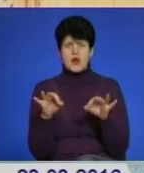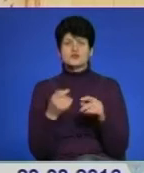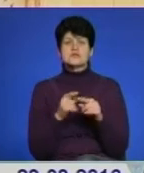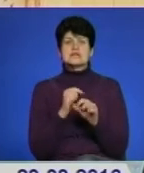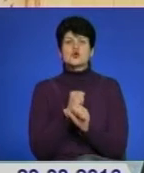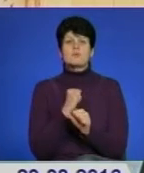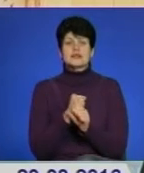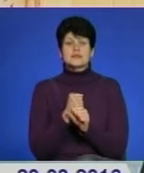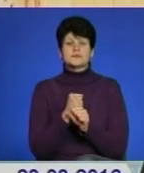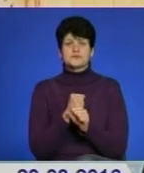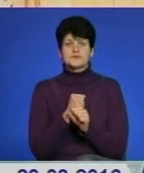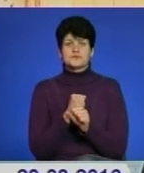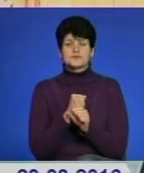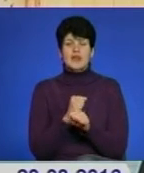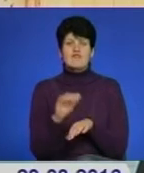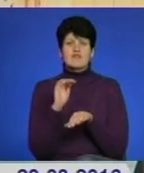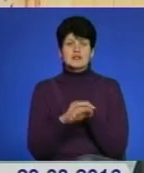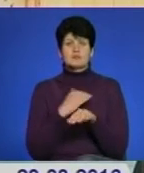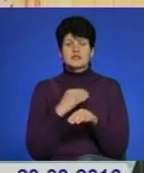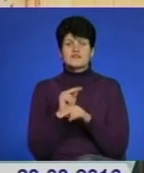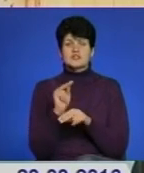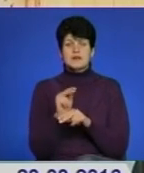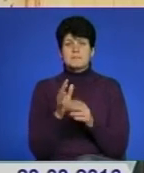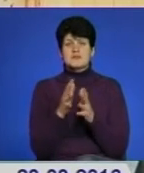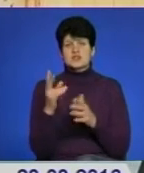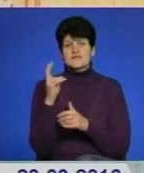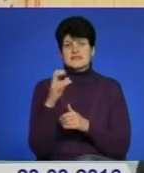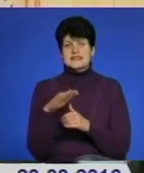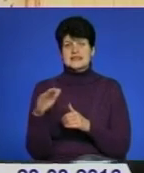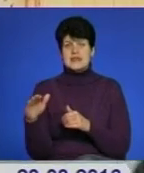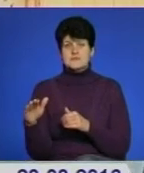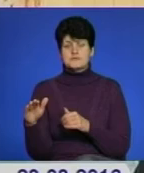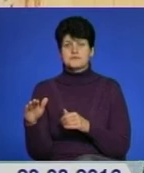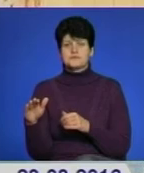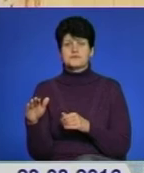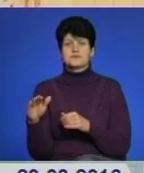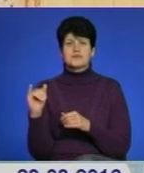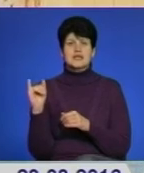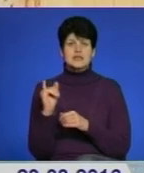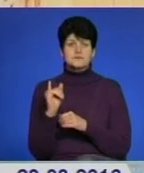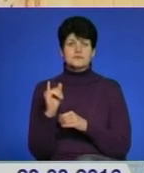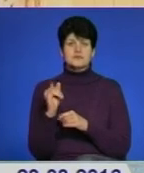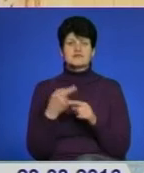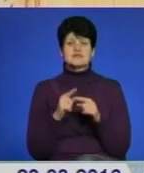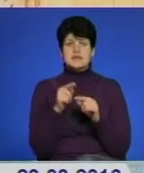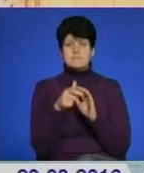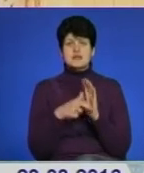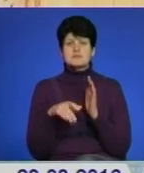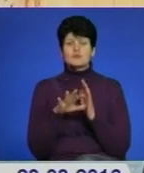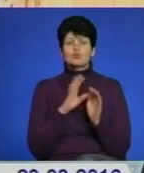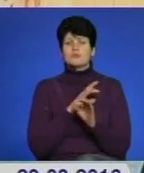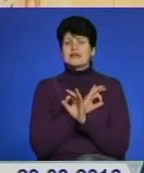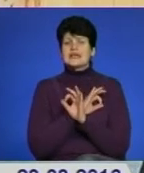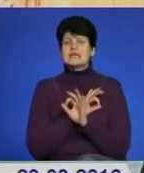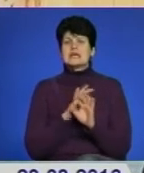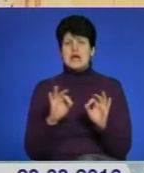щоб це зробити. Фактично ми навчаємо більше, як 200 дітей. І дане приміщення було б ідеально